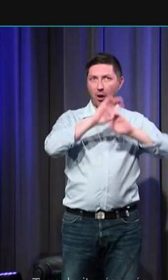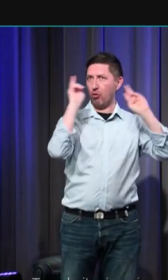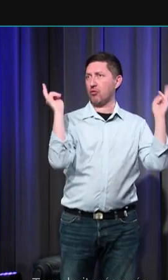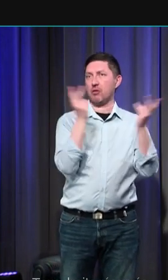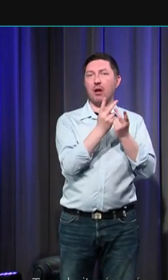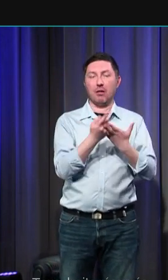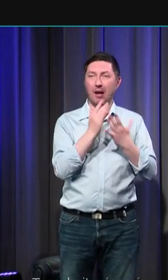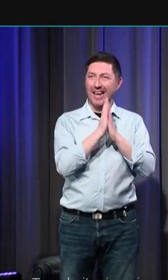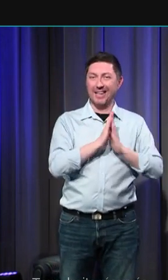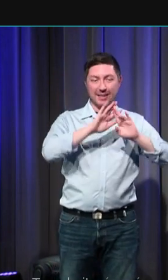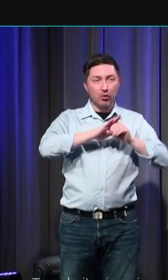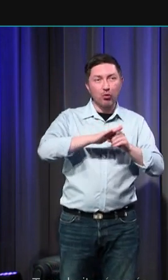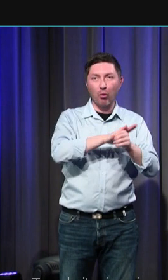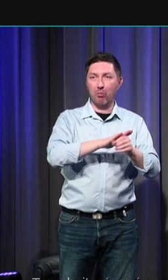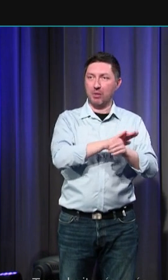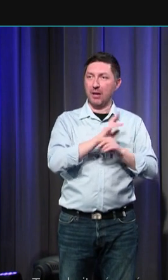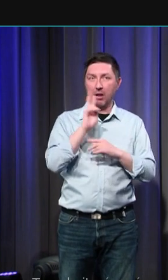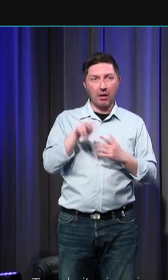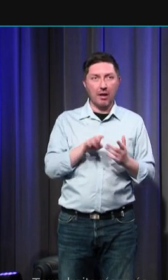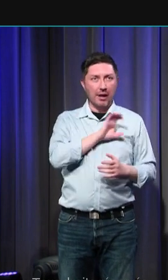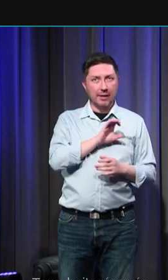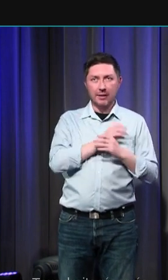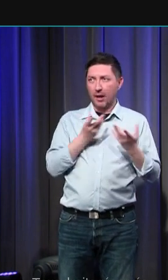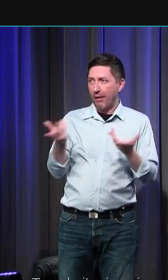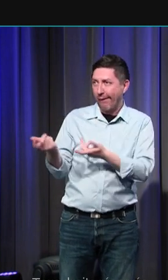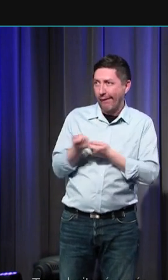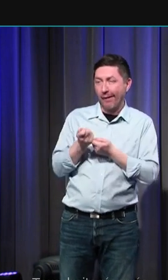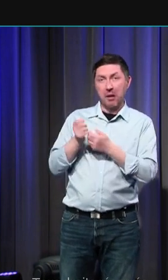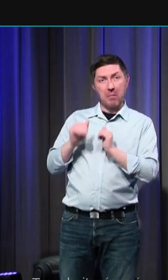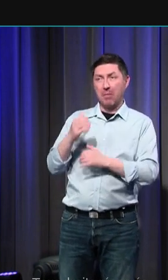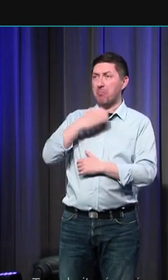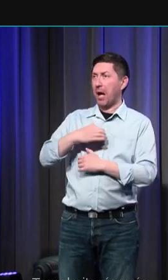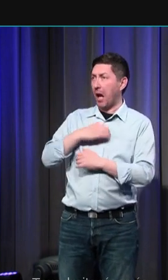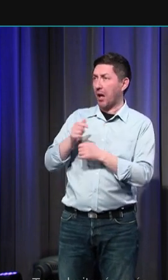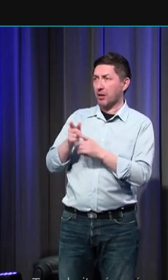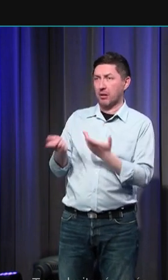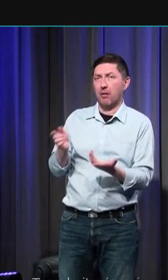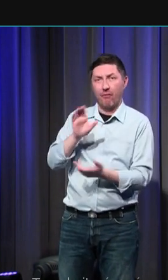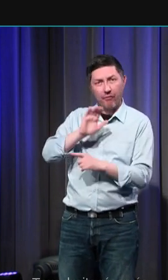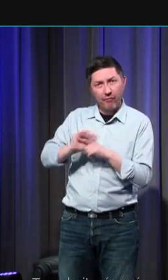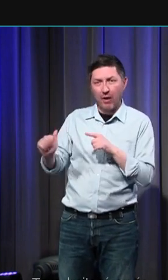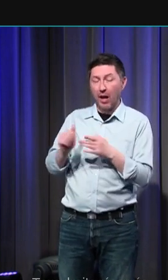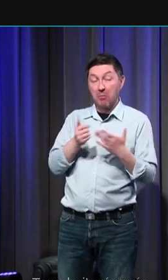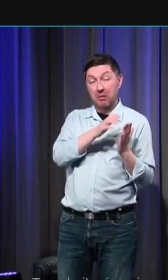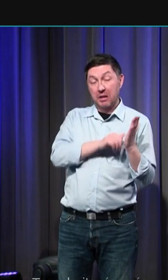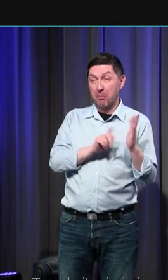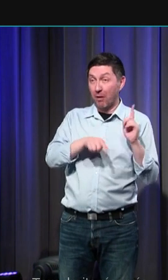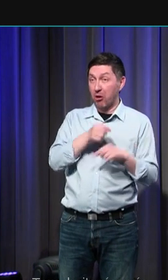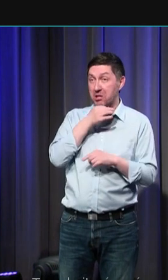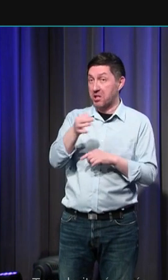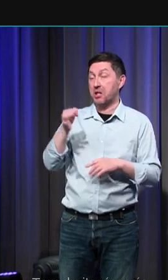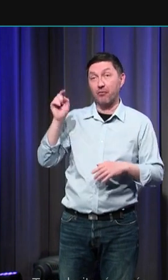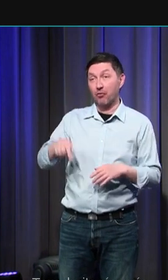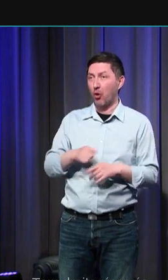part à la conquête des cœurs en incitant les prêtres à pratiquer ce que les textes parfois appellent